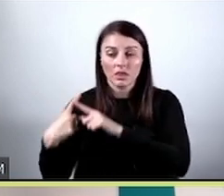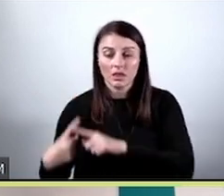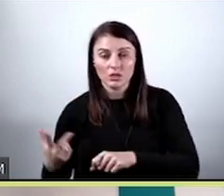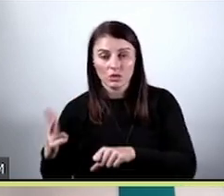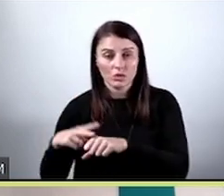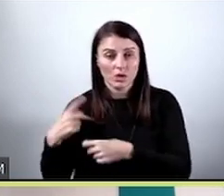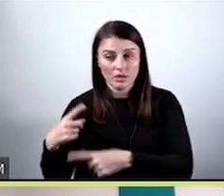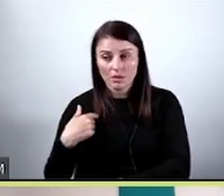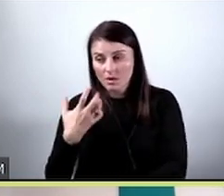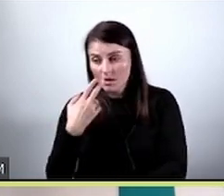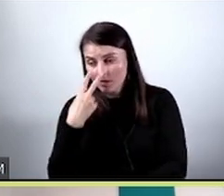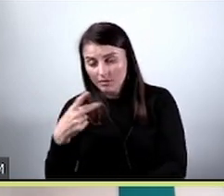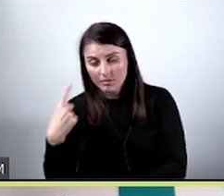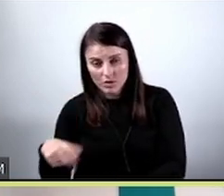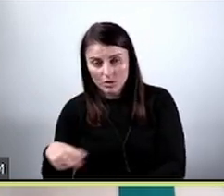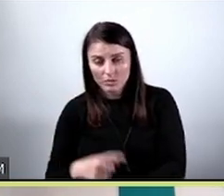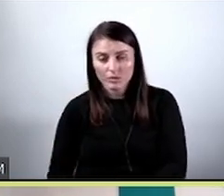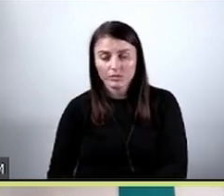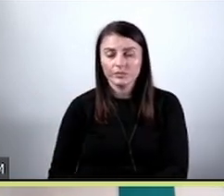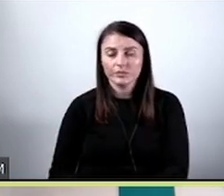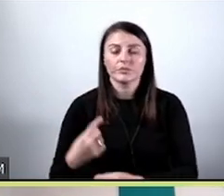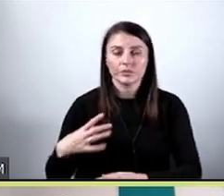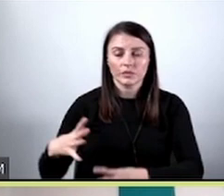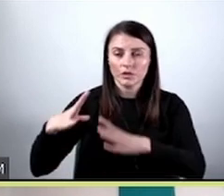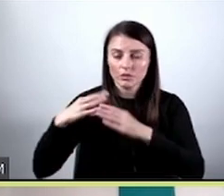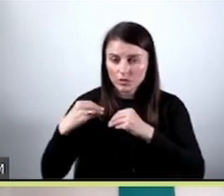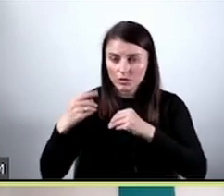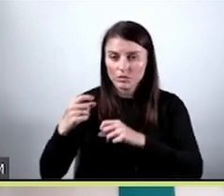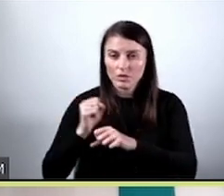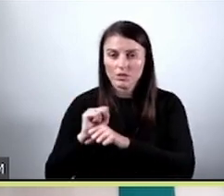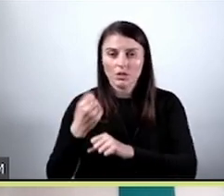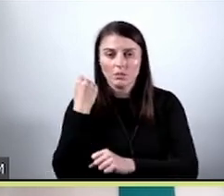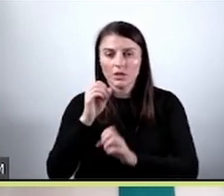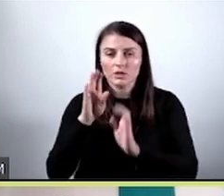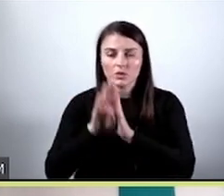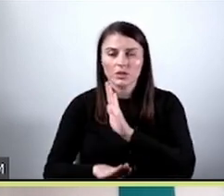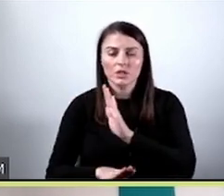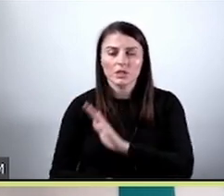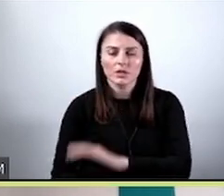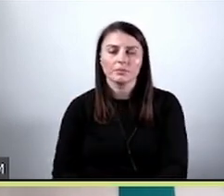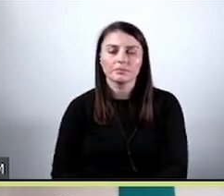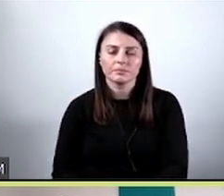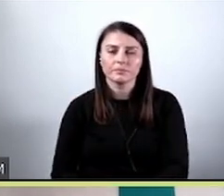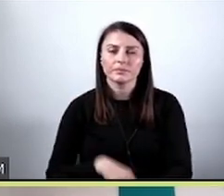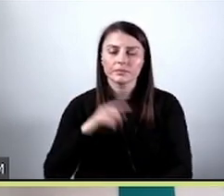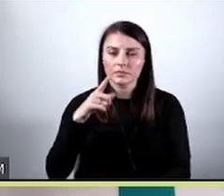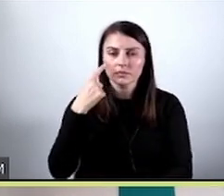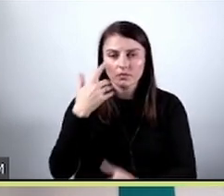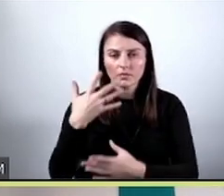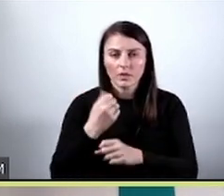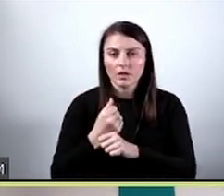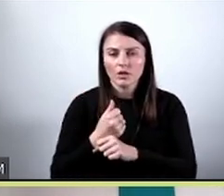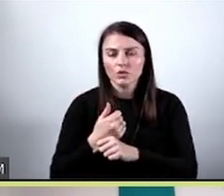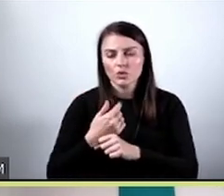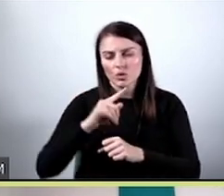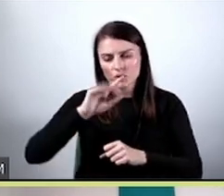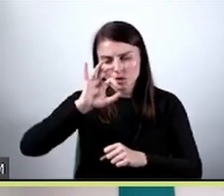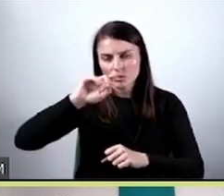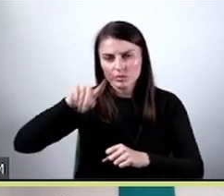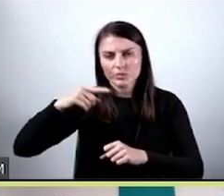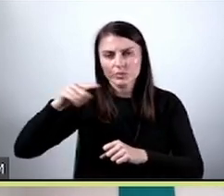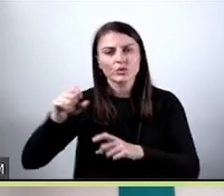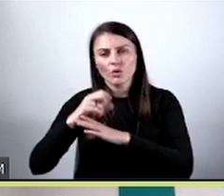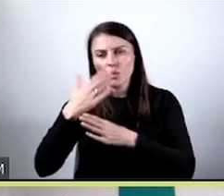model wcześniej nie widział, na danych, których model wcześniej nie widział, są bardzo niskie. Różnica rzędu 10% wskazuje nam, że model jest